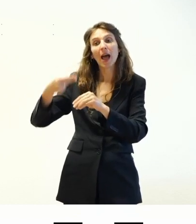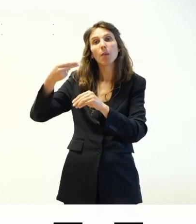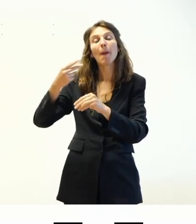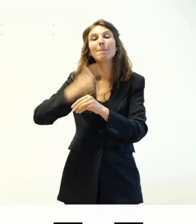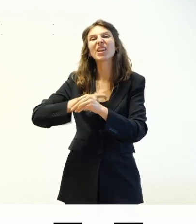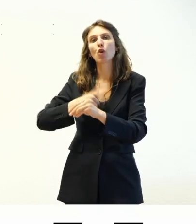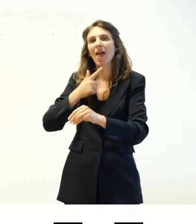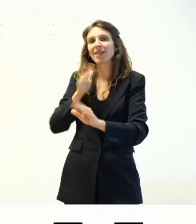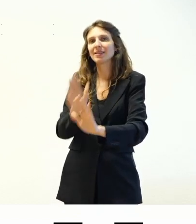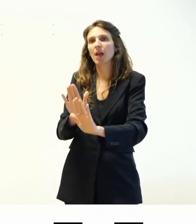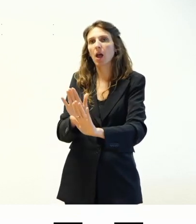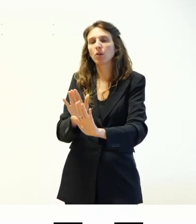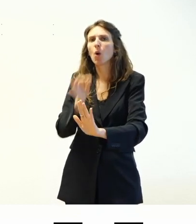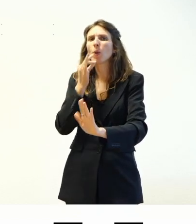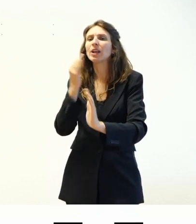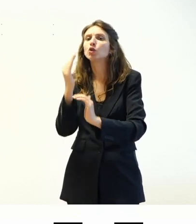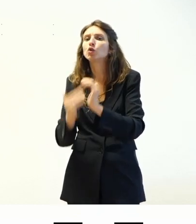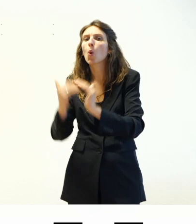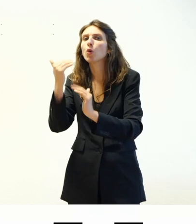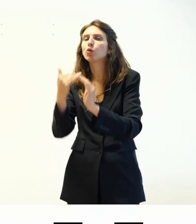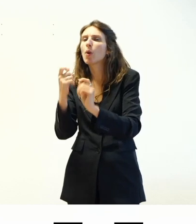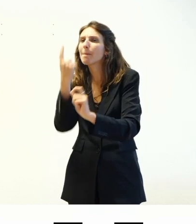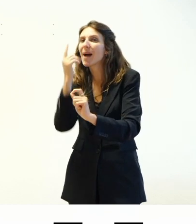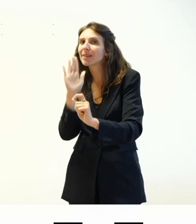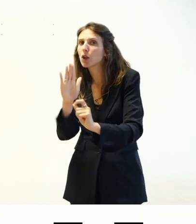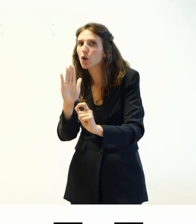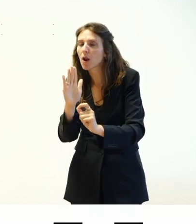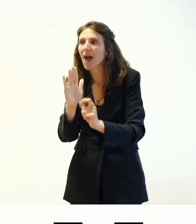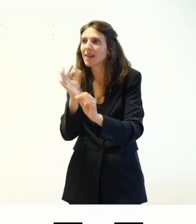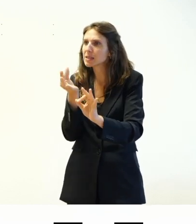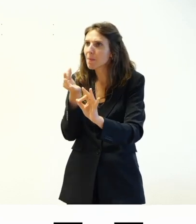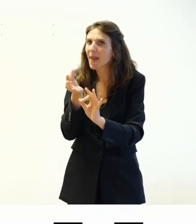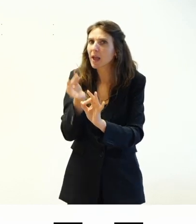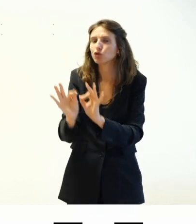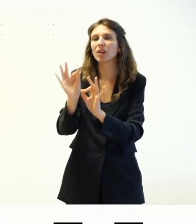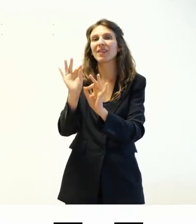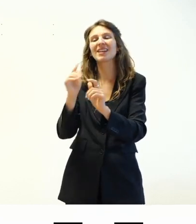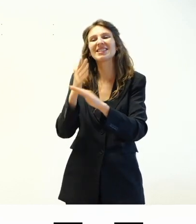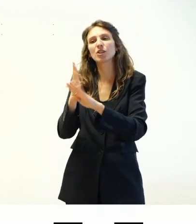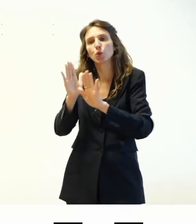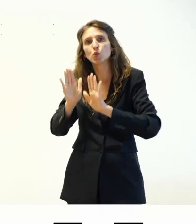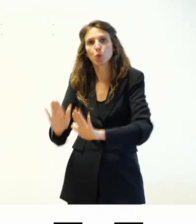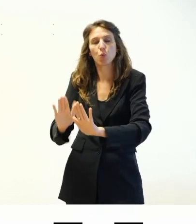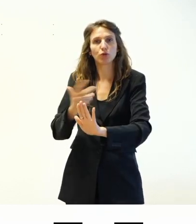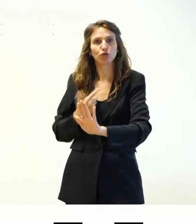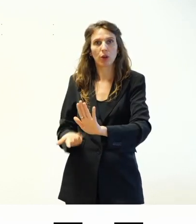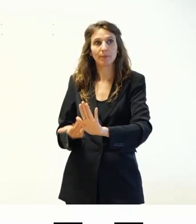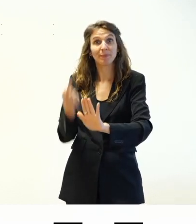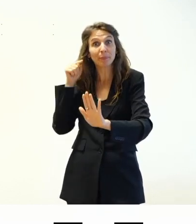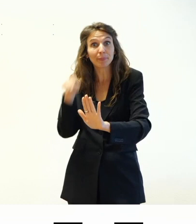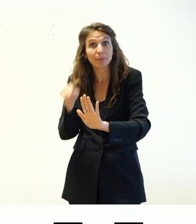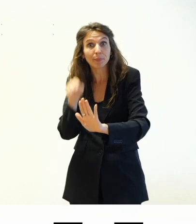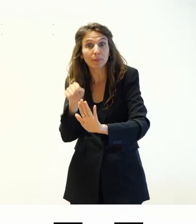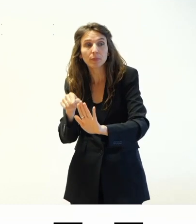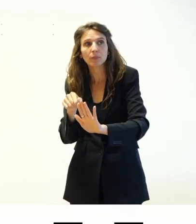Cioè sono sostanzialmente, hanno una struttura particolare, specifica proprio delle sessioni. Ecco, questa cosa